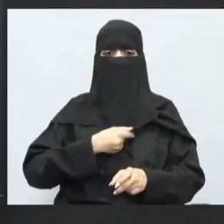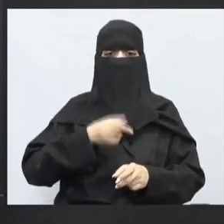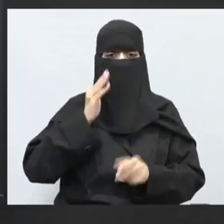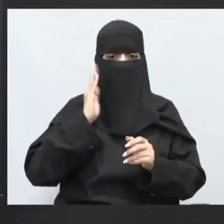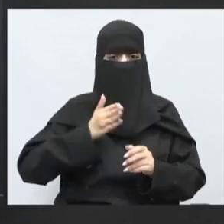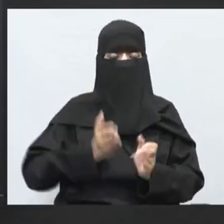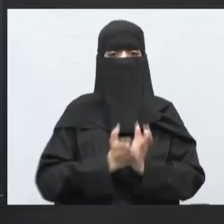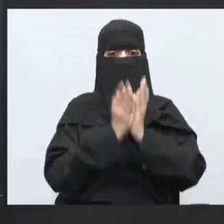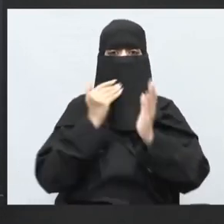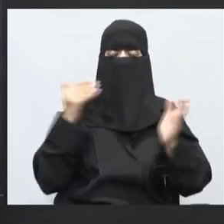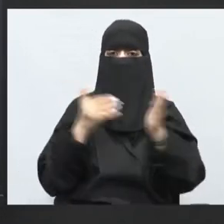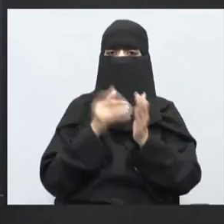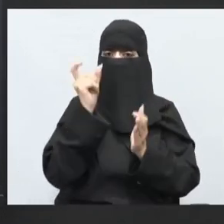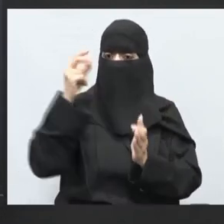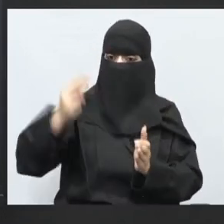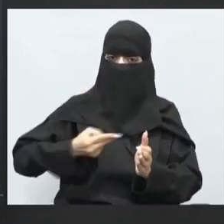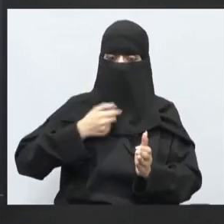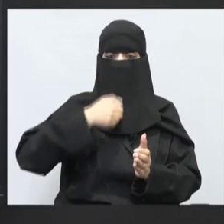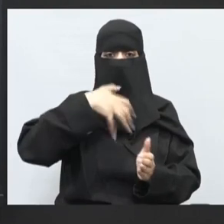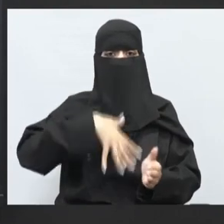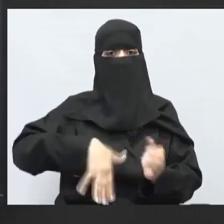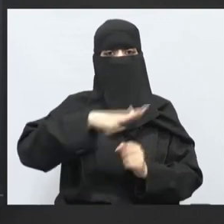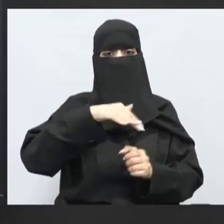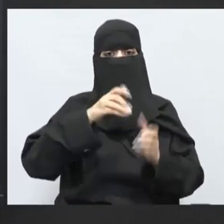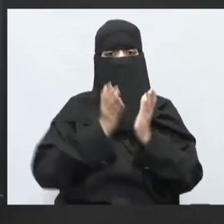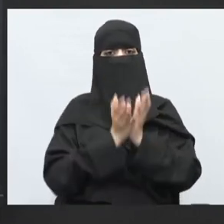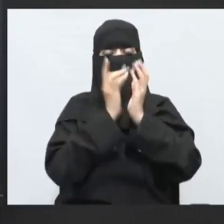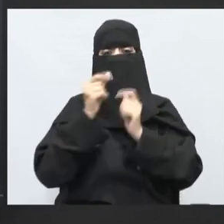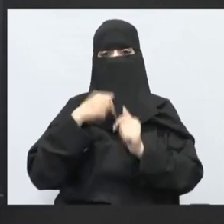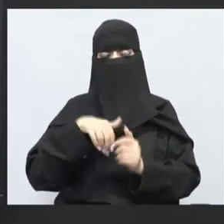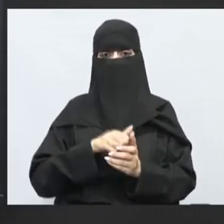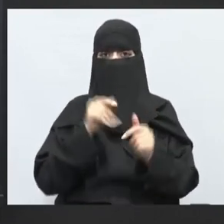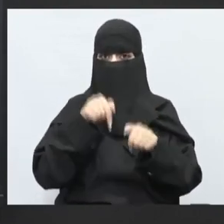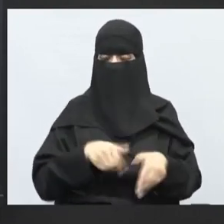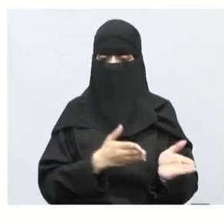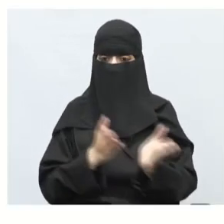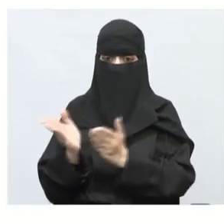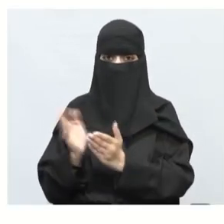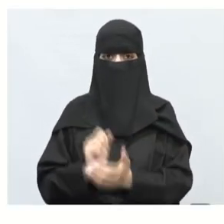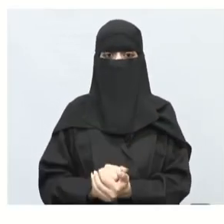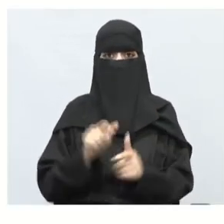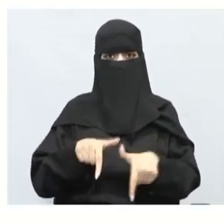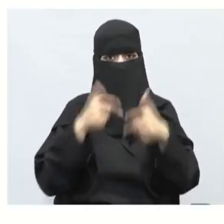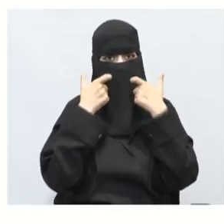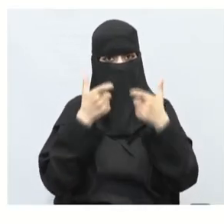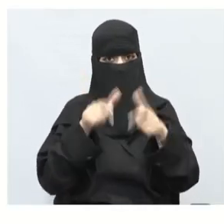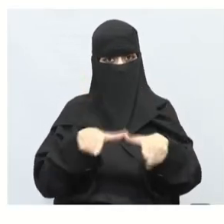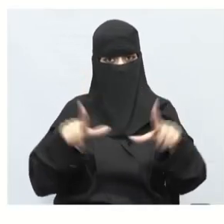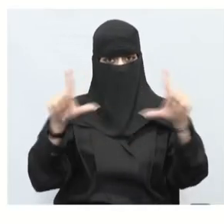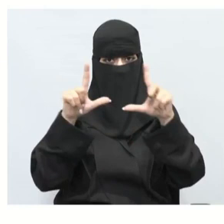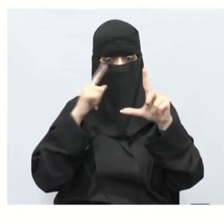على خاتم الأنبياء والمرسلين محمد صلى الله عليه وسلم ننطلق الآن في هذا الدرس ركزوا جيدا على